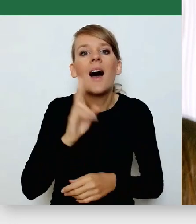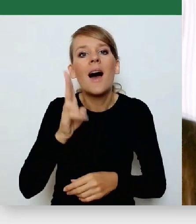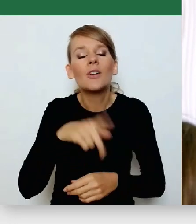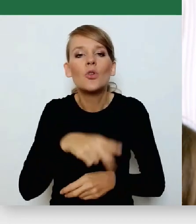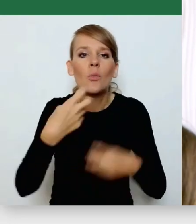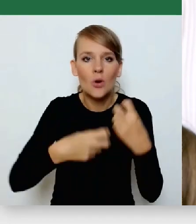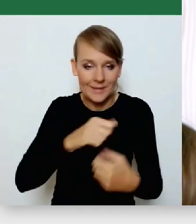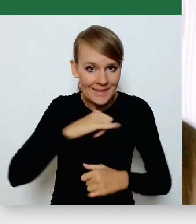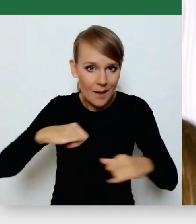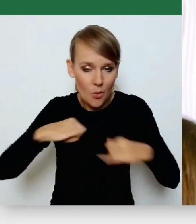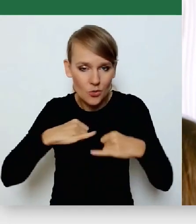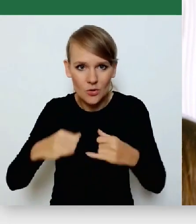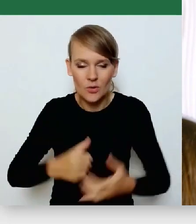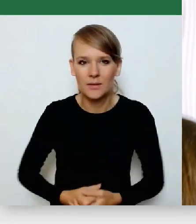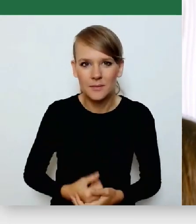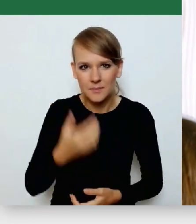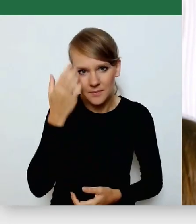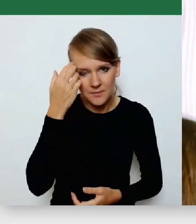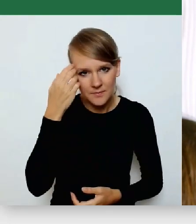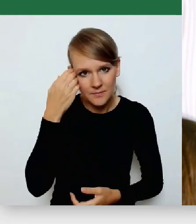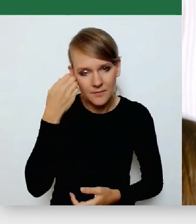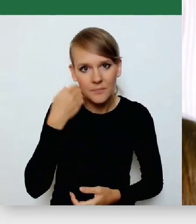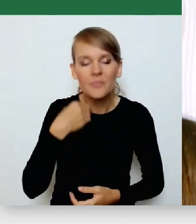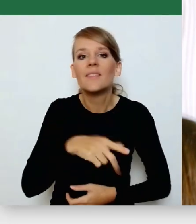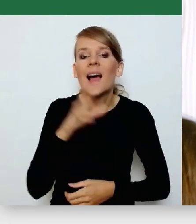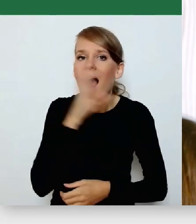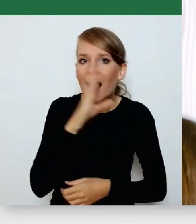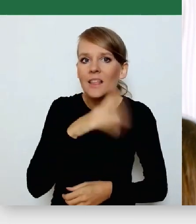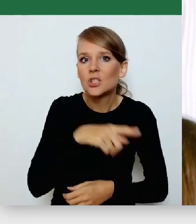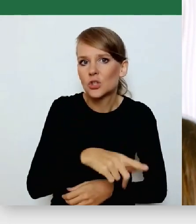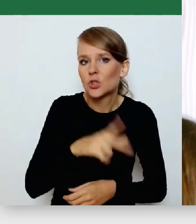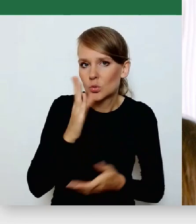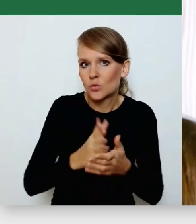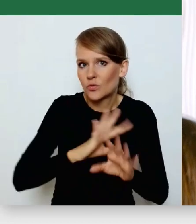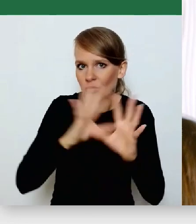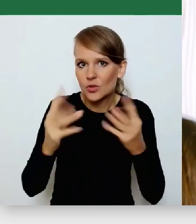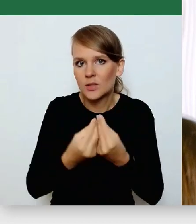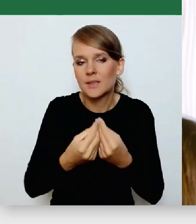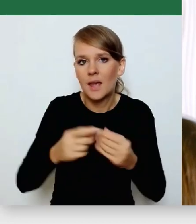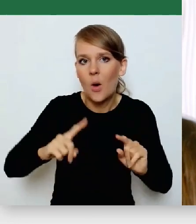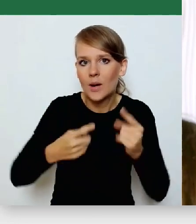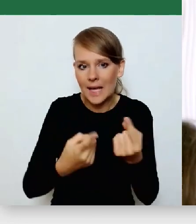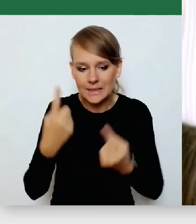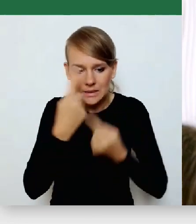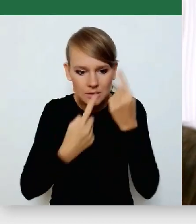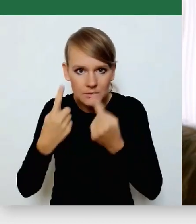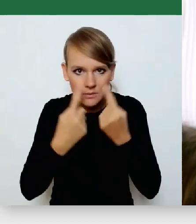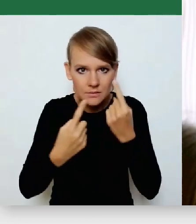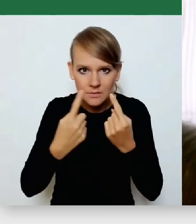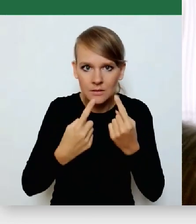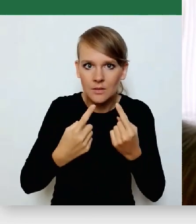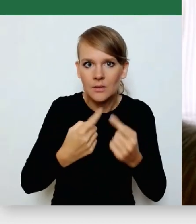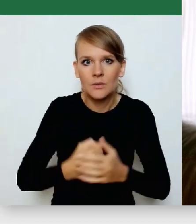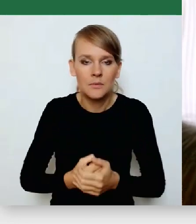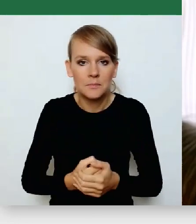już w Kaliszu wszystkie oddolne organizacje myślą, jak teraz, że tak powiem, konsultować te linie, żeby poprowadzić tak,